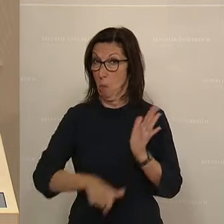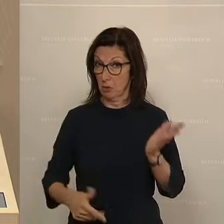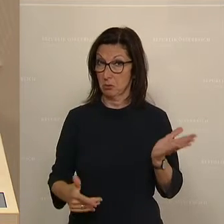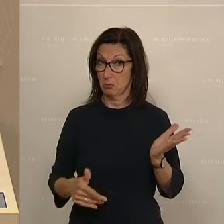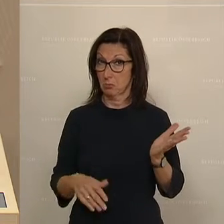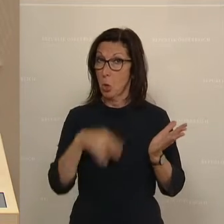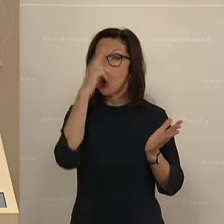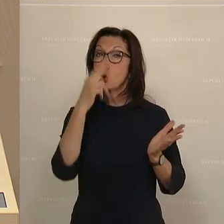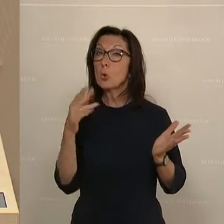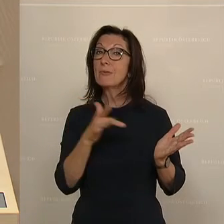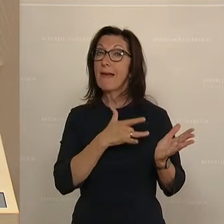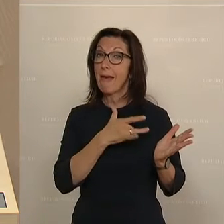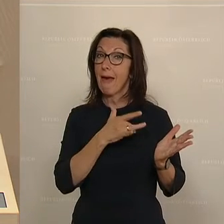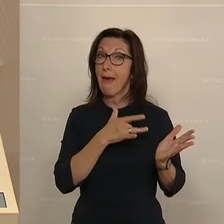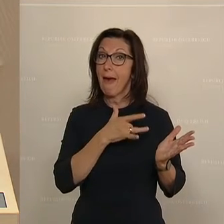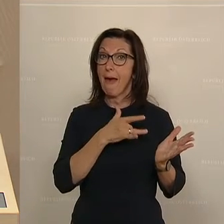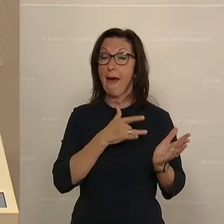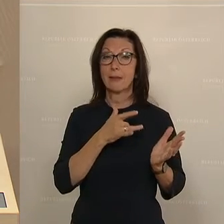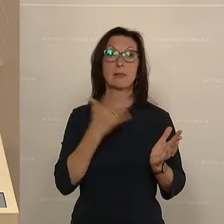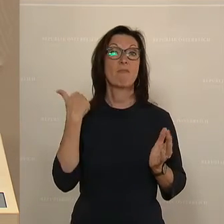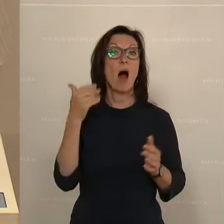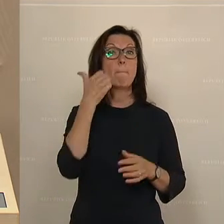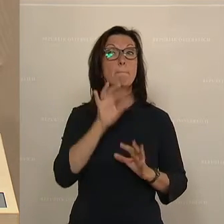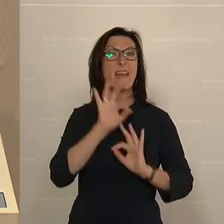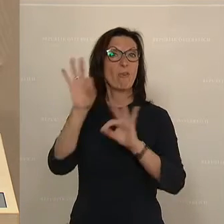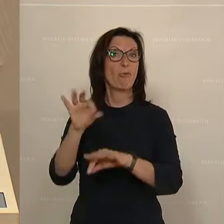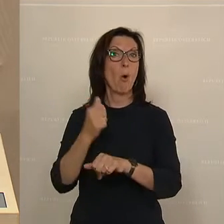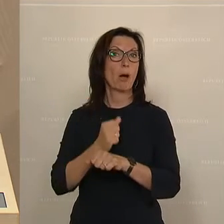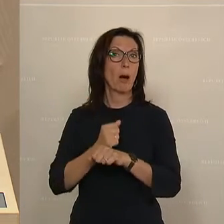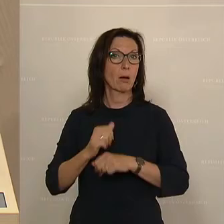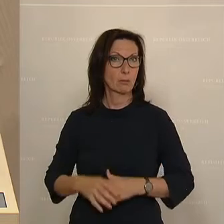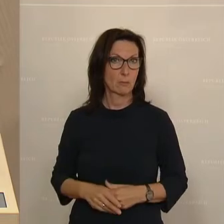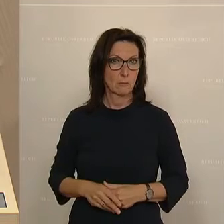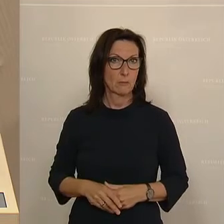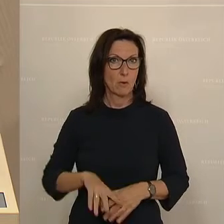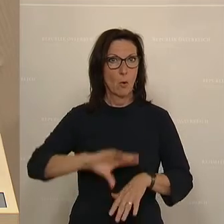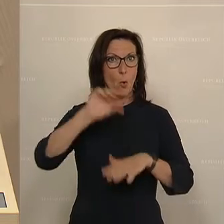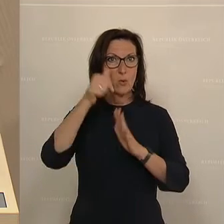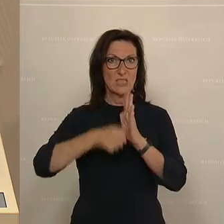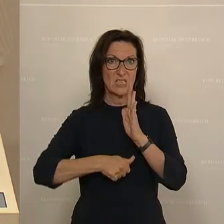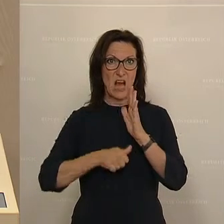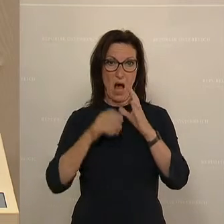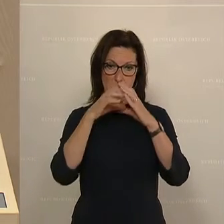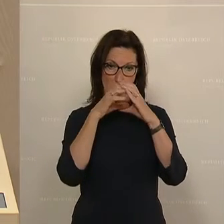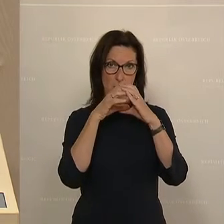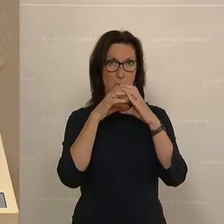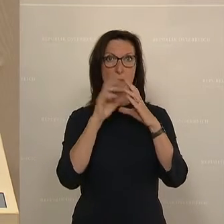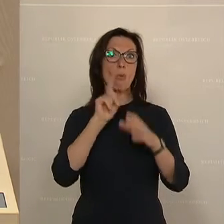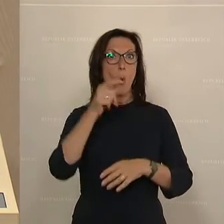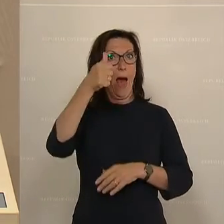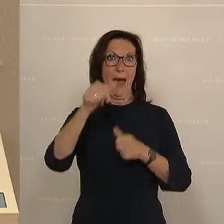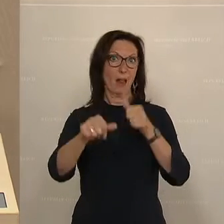Kunstherzen werden an sich für Männer entwickelt und Standardkunstherzen sind oft zu groß für zierliche Frauen, aber es gibt nur ein Modell.